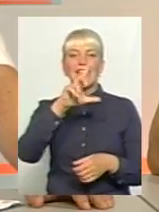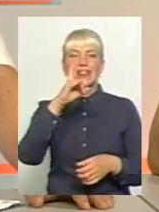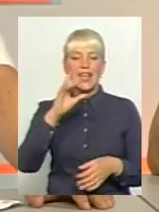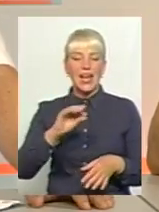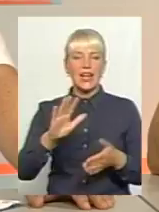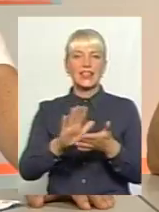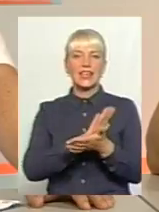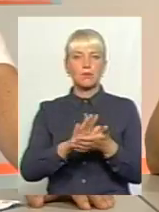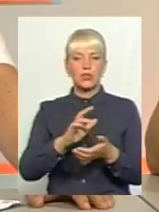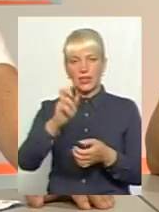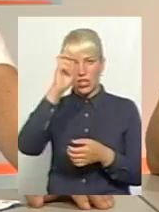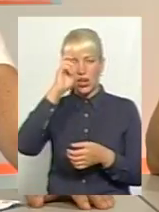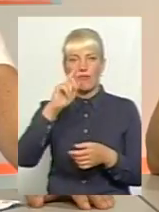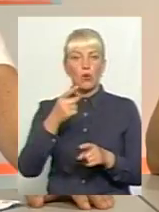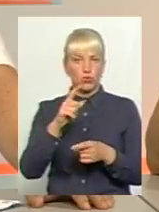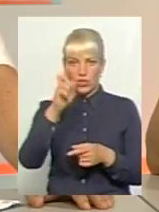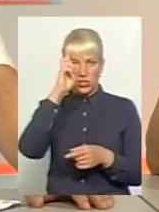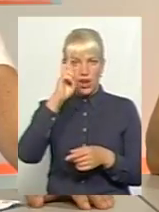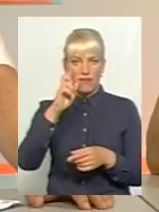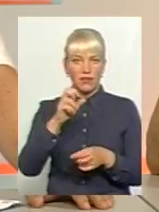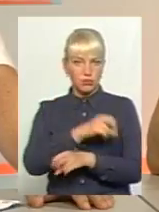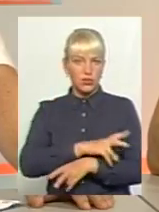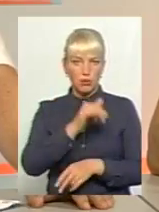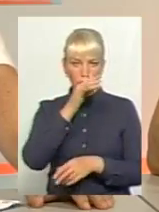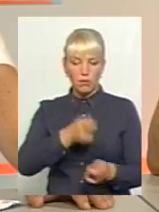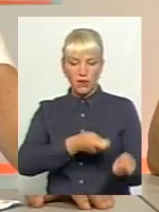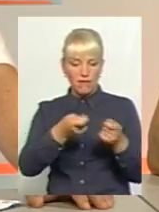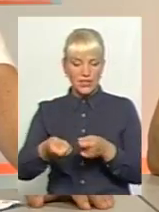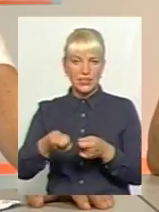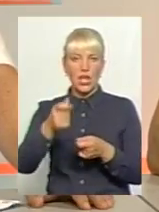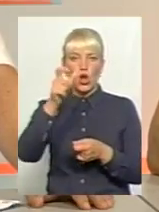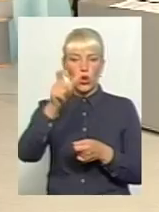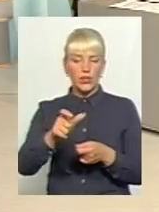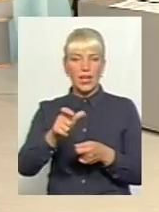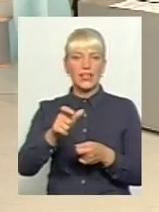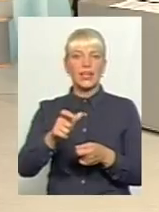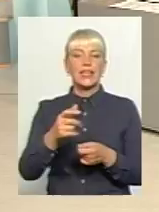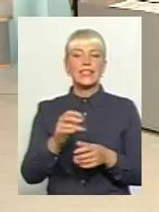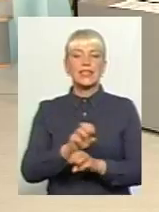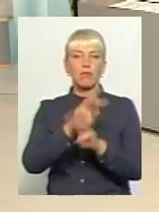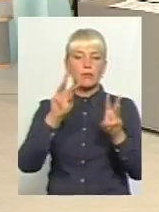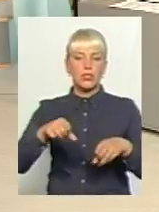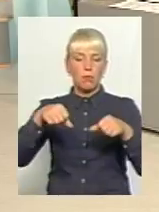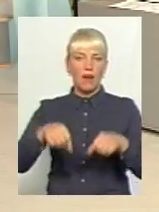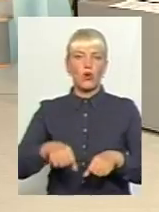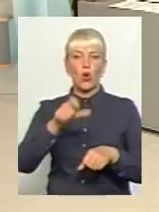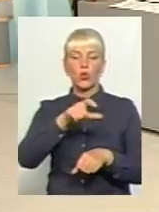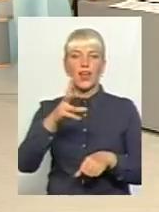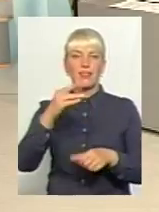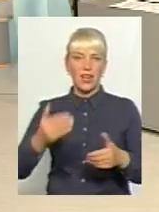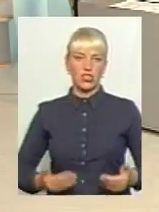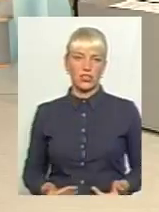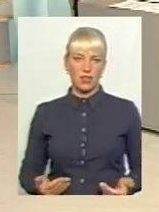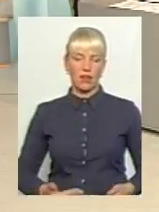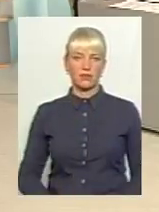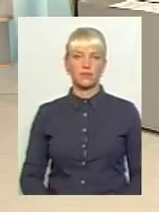вона нікчемна і не може забезпечити людей просто правом на життя. Хоча першу трансплантацію зробив Україні в 2023